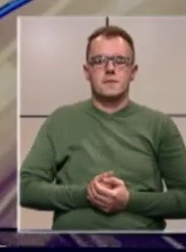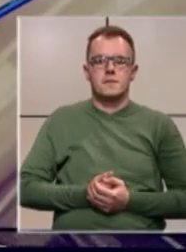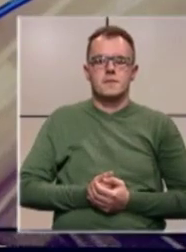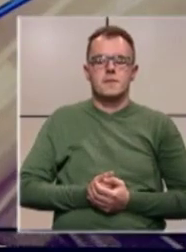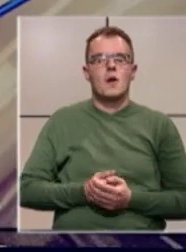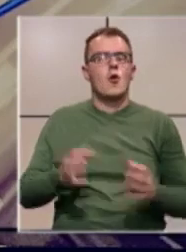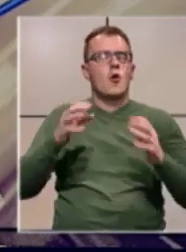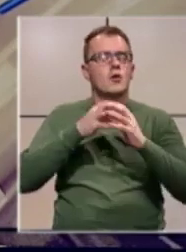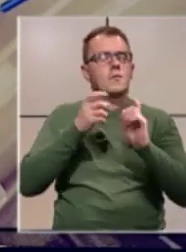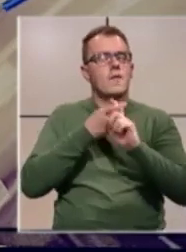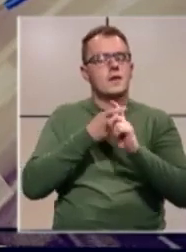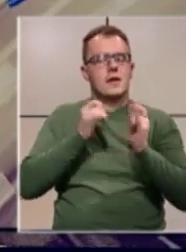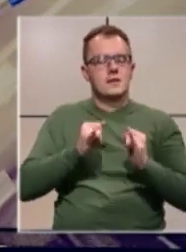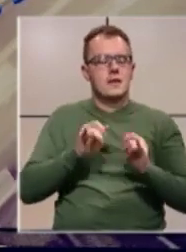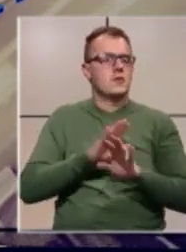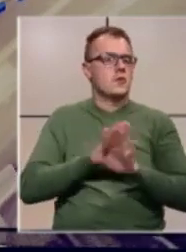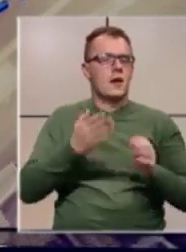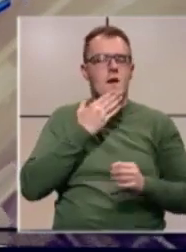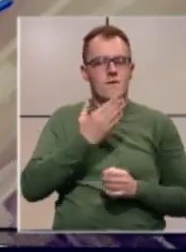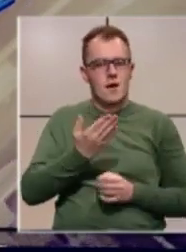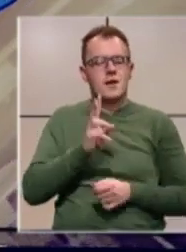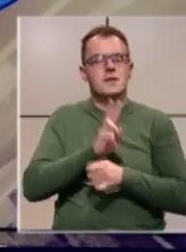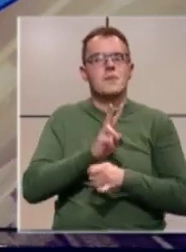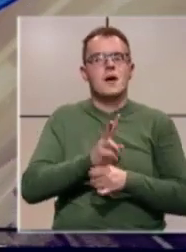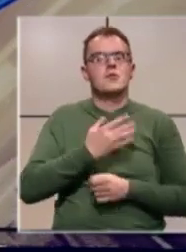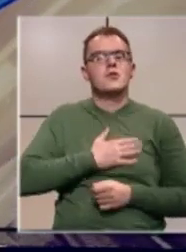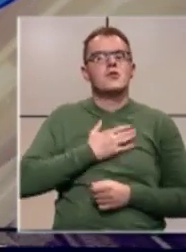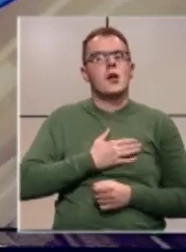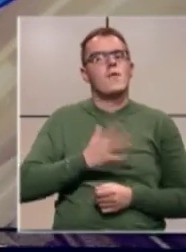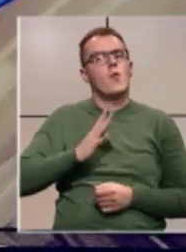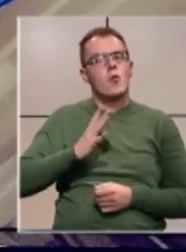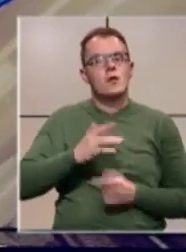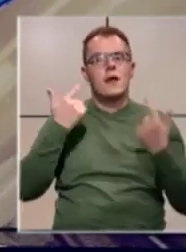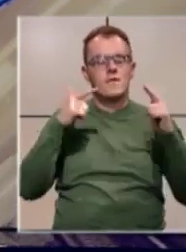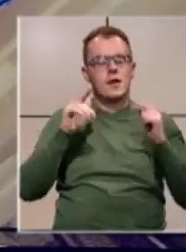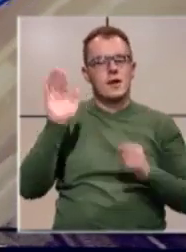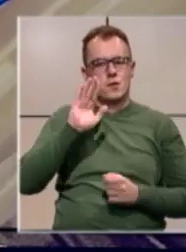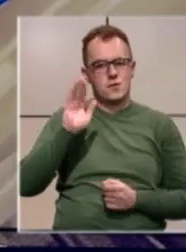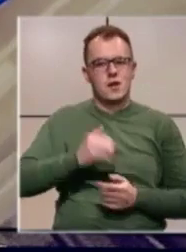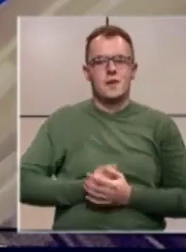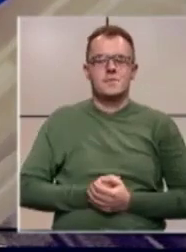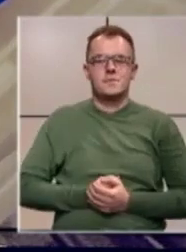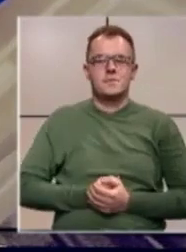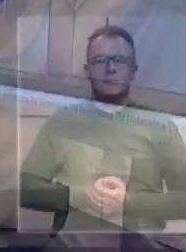Od ekipe Federacije je danas toliko. Hvala za pozornost. Želimo vam ugodan vikend. Doviđenje.